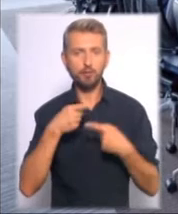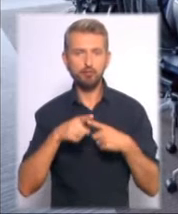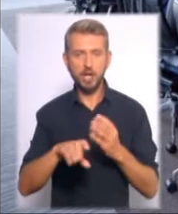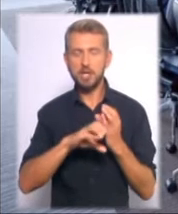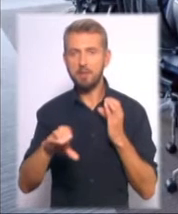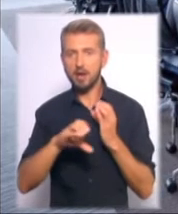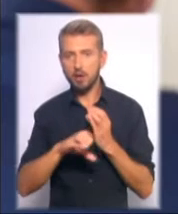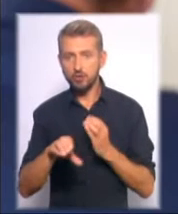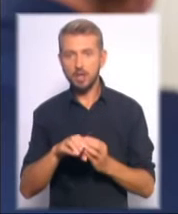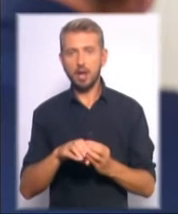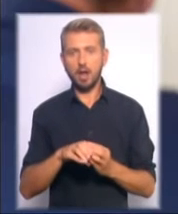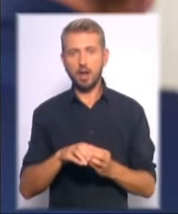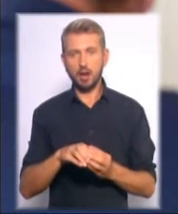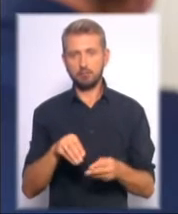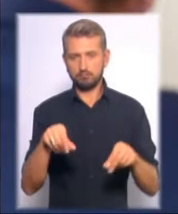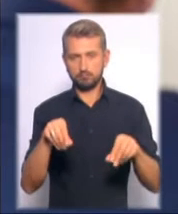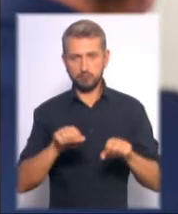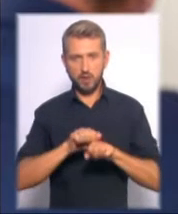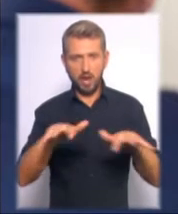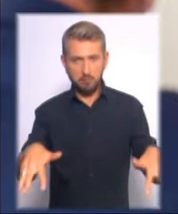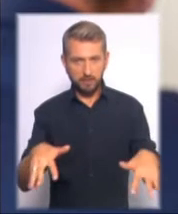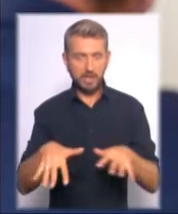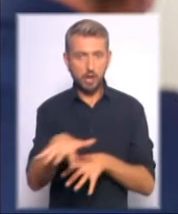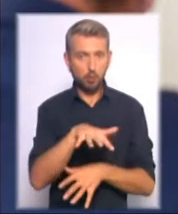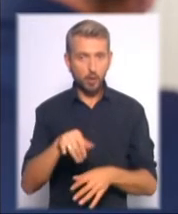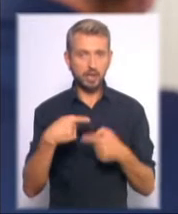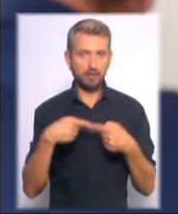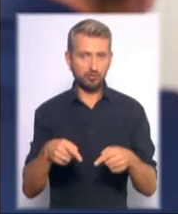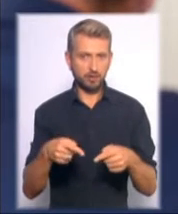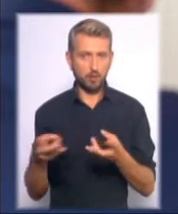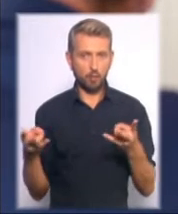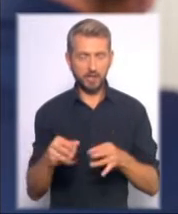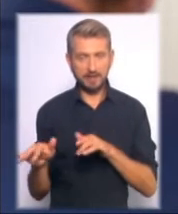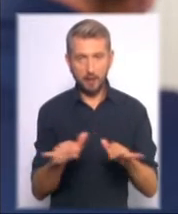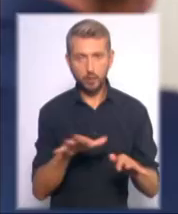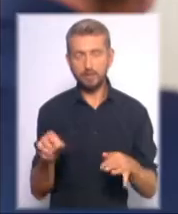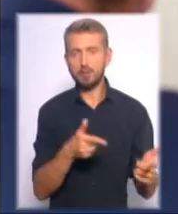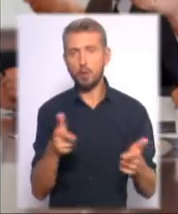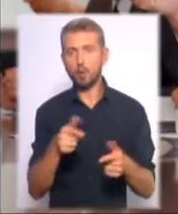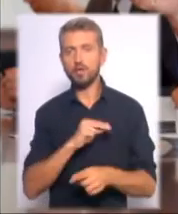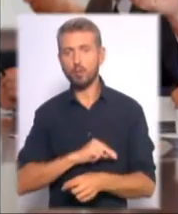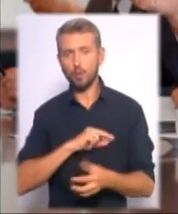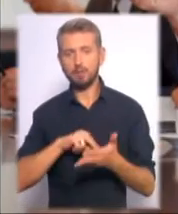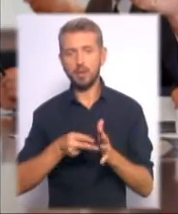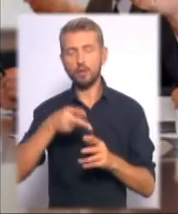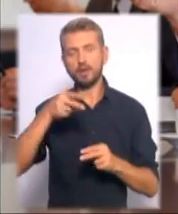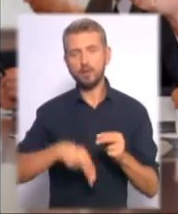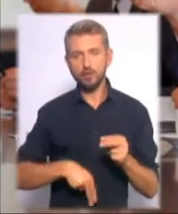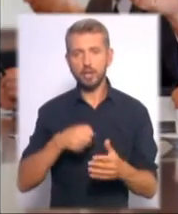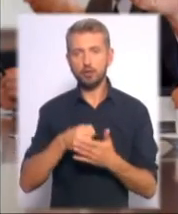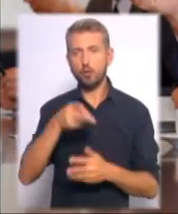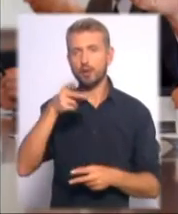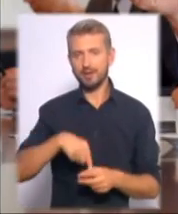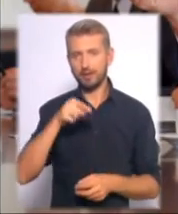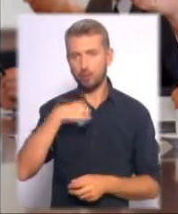гідронами в території та інші необхідні заходи. Усі підготовчі роботи, за словами Віталія Кличка, планують завершити до кінця цього